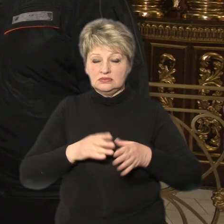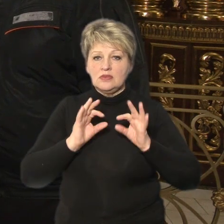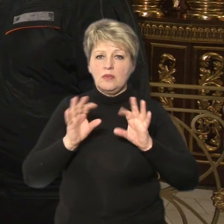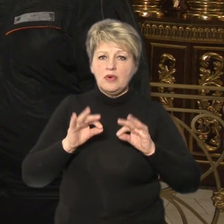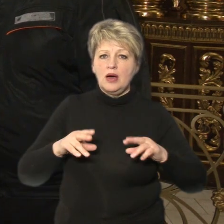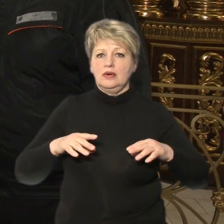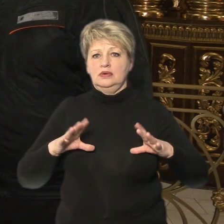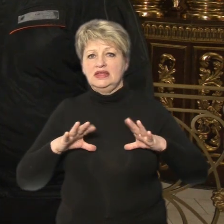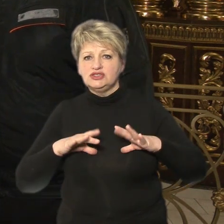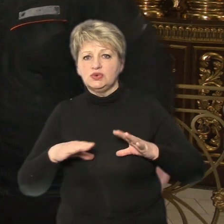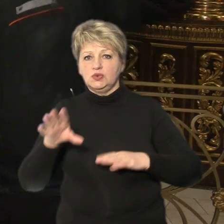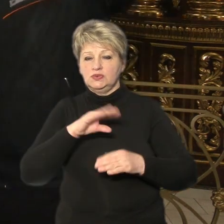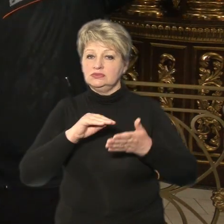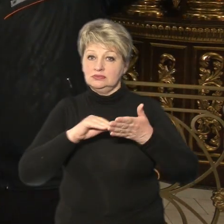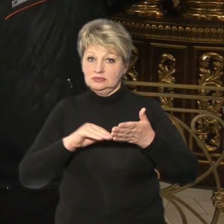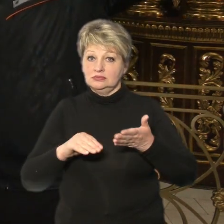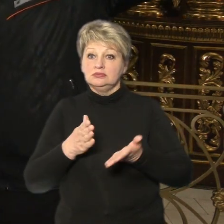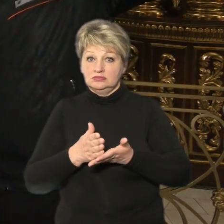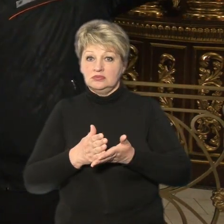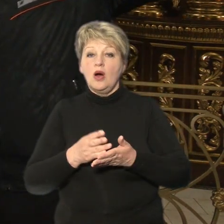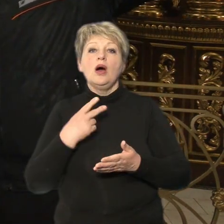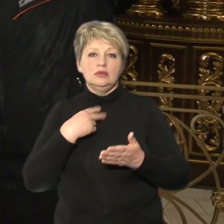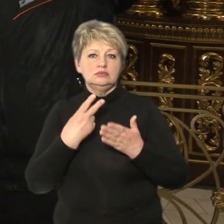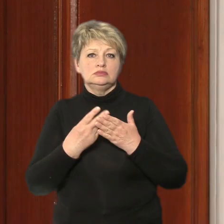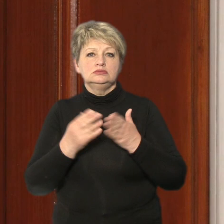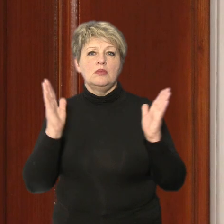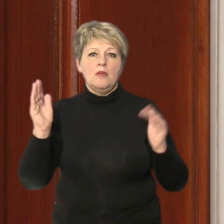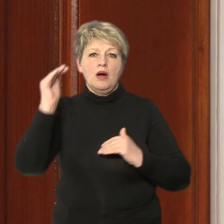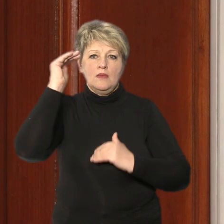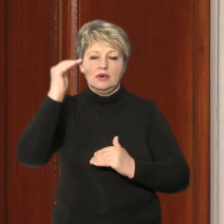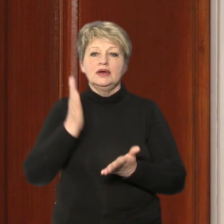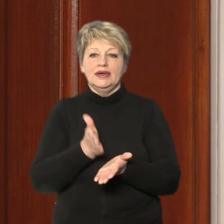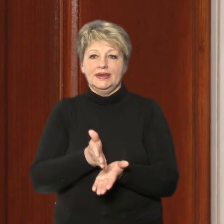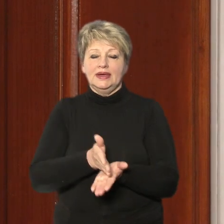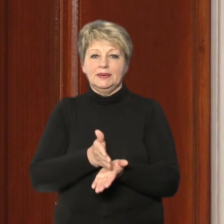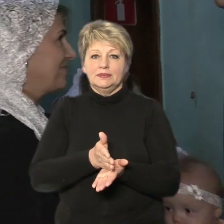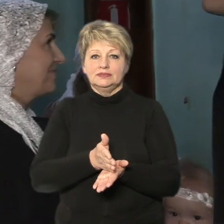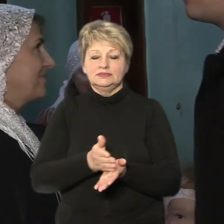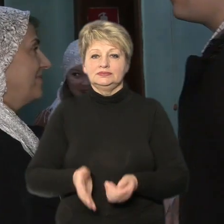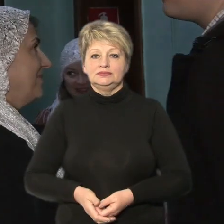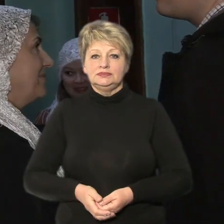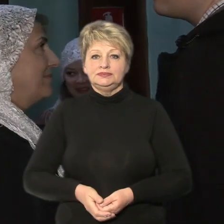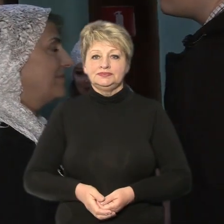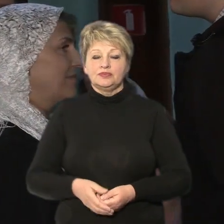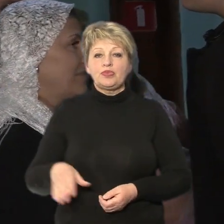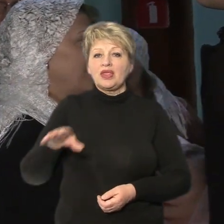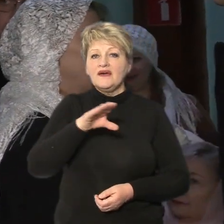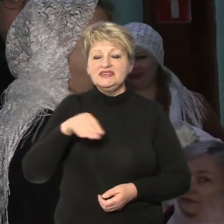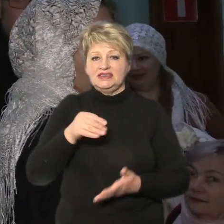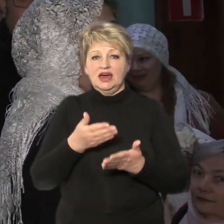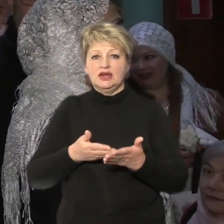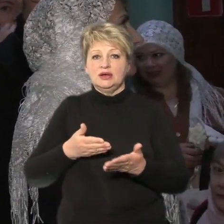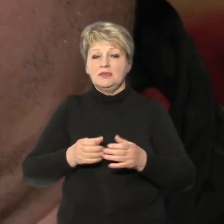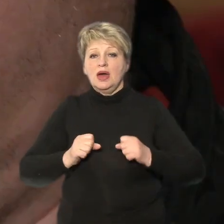обмудок пожежі. А, велика інструкція висить, наш плакат о технікій безпеці. Всіх рекомендацій